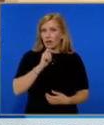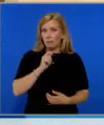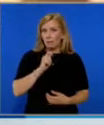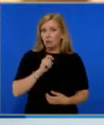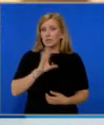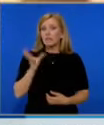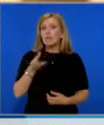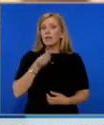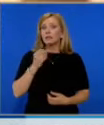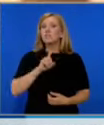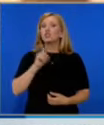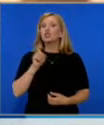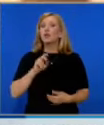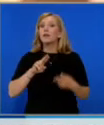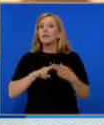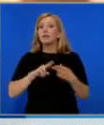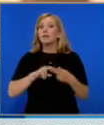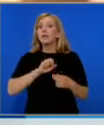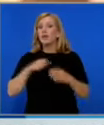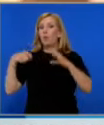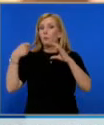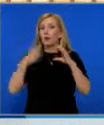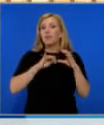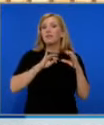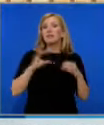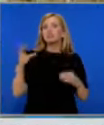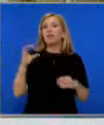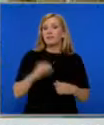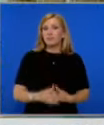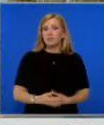подготвихме, заедно с Зоя Велинова и оператора Иван Ставрев.